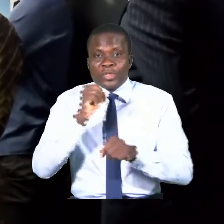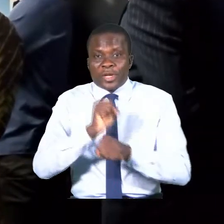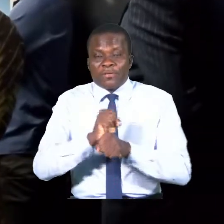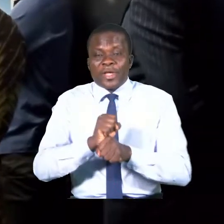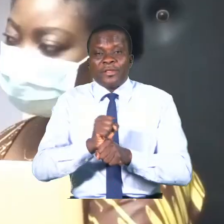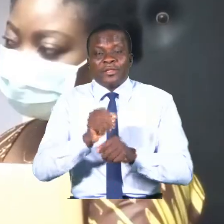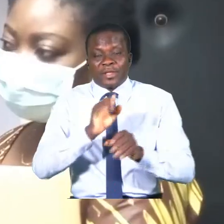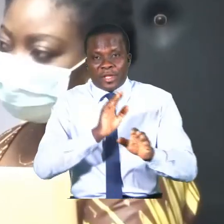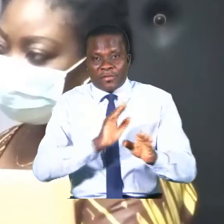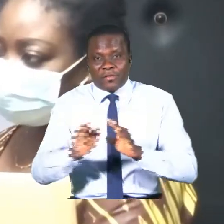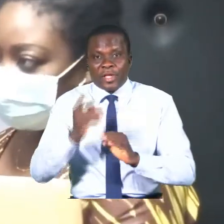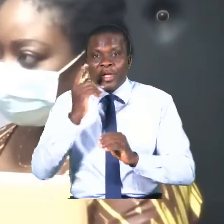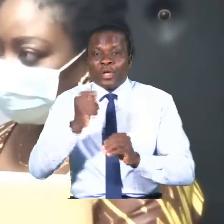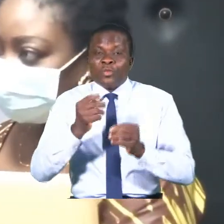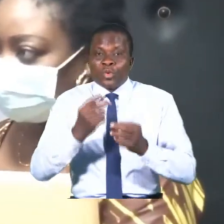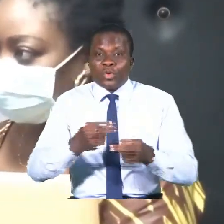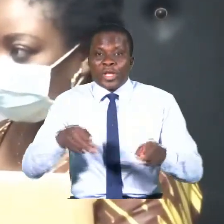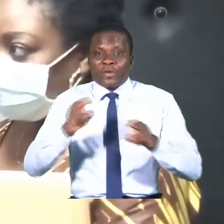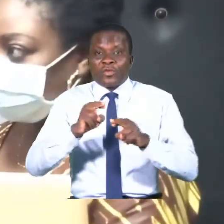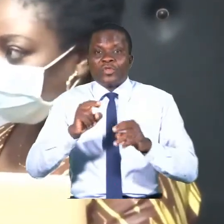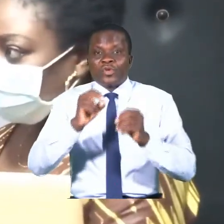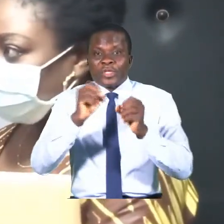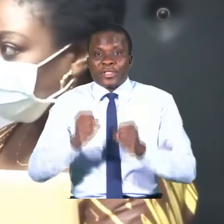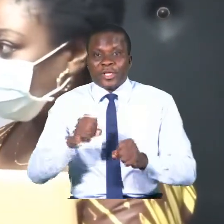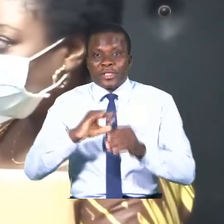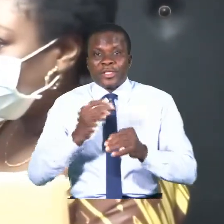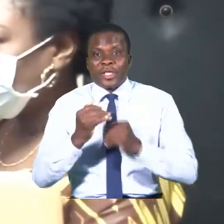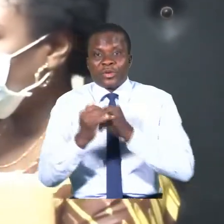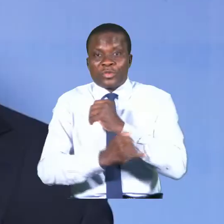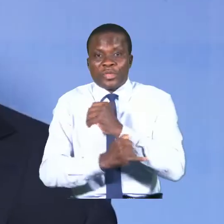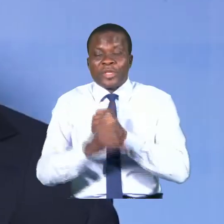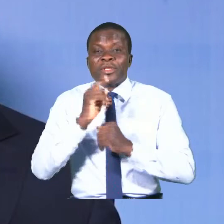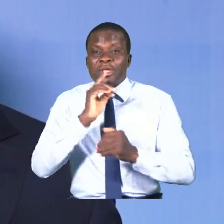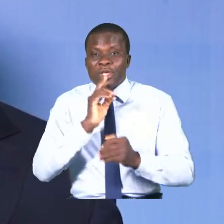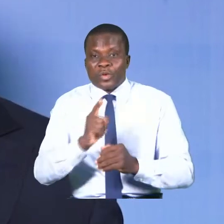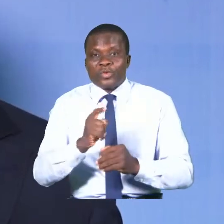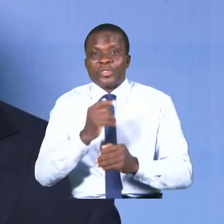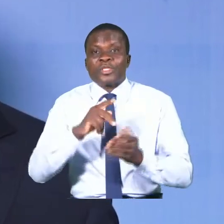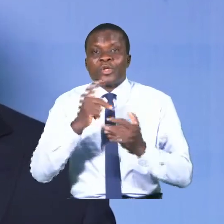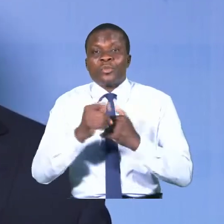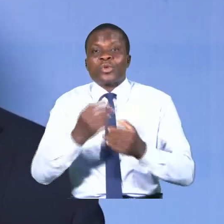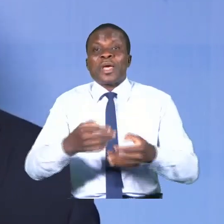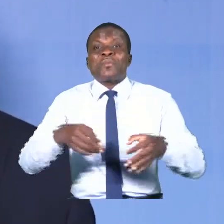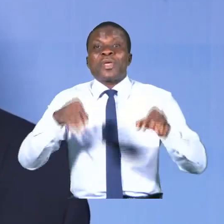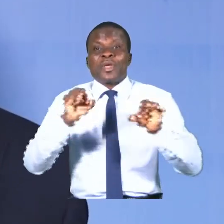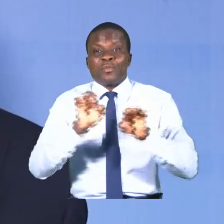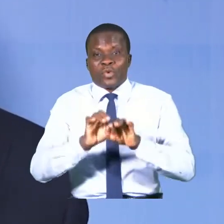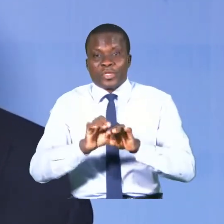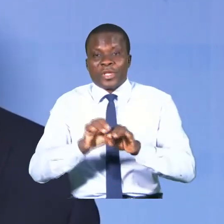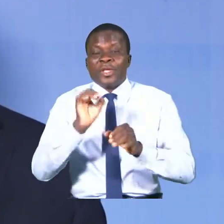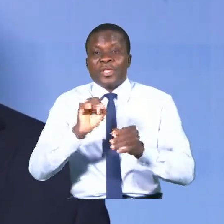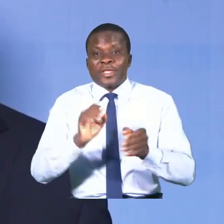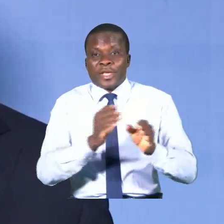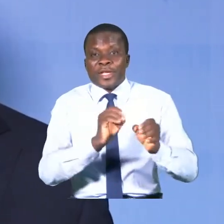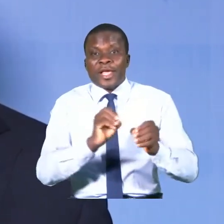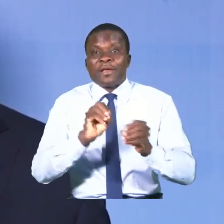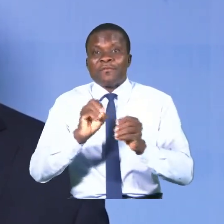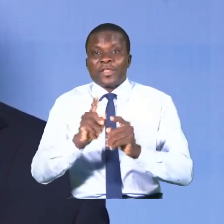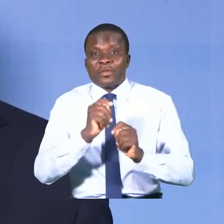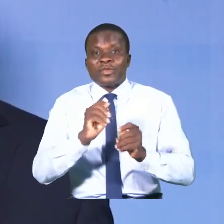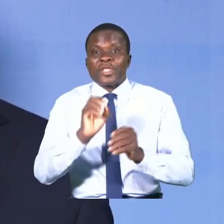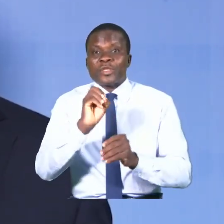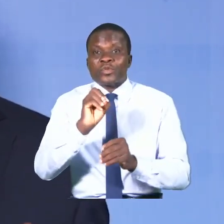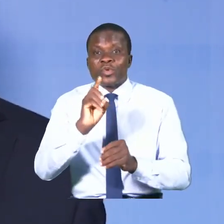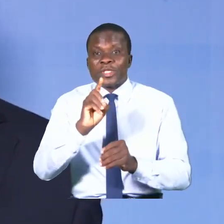à la rénovation des statistiques dans notre pays. Et bien sûr, un programme important qui est la spatialisation des ODD.